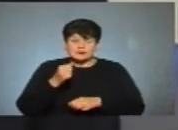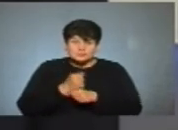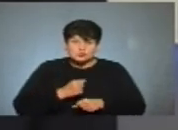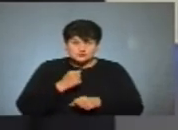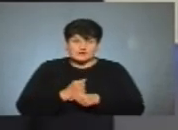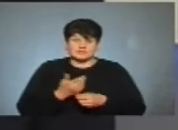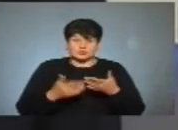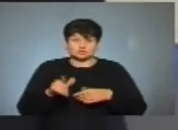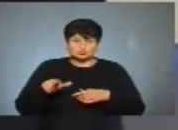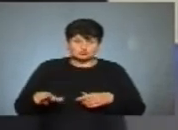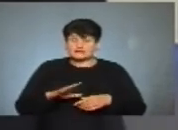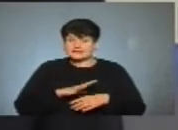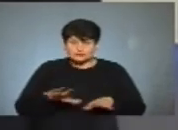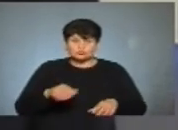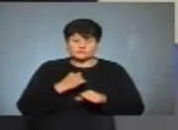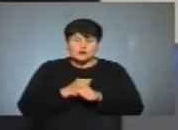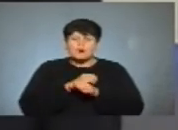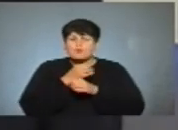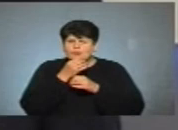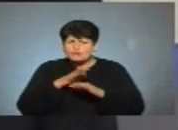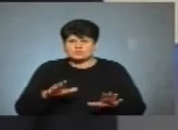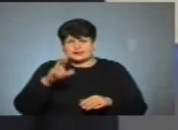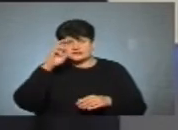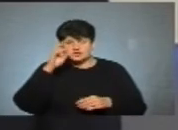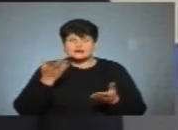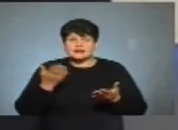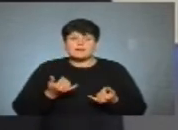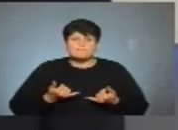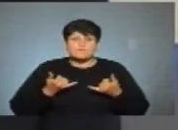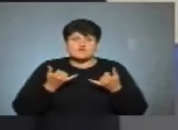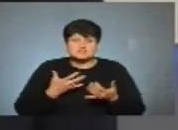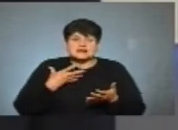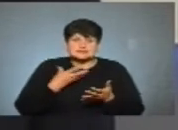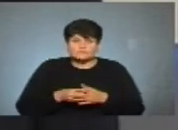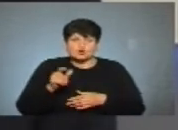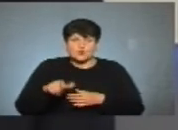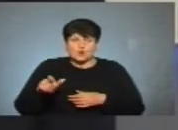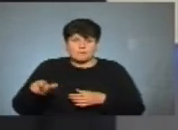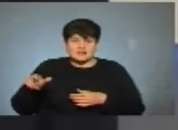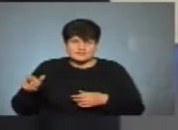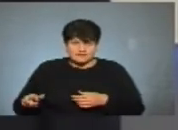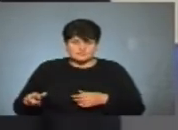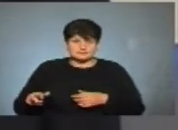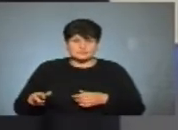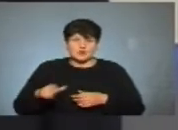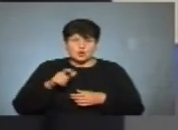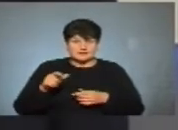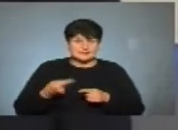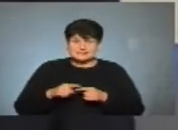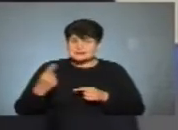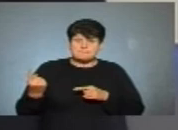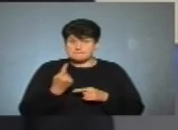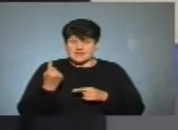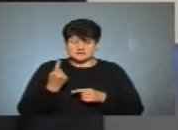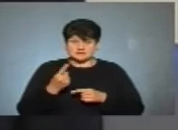що якщо люди не будуть працювати, будь-яка держава, яка поважає своїх громадян, тому що громадяни – це перша ланка